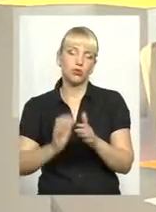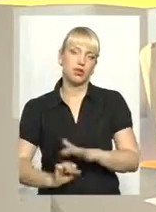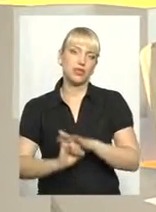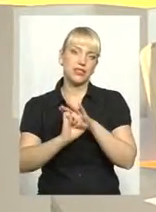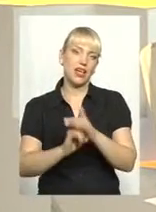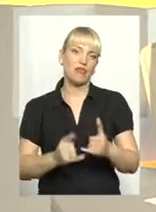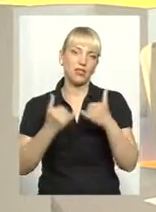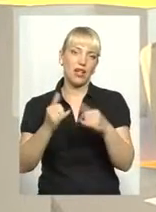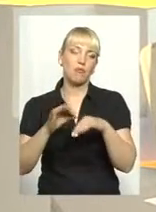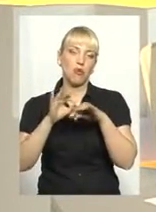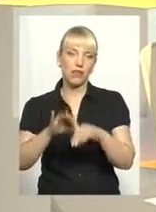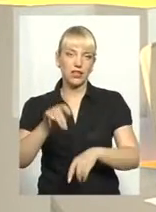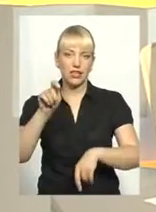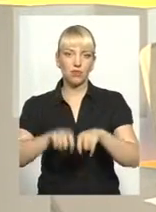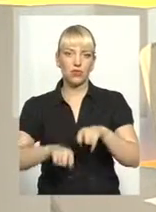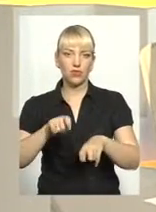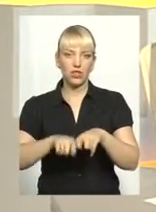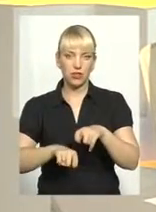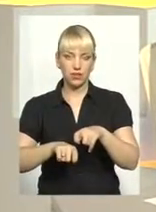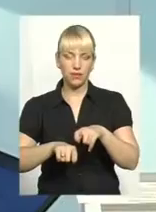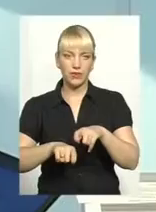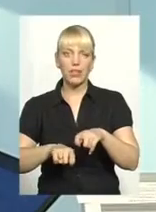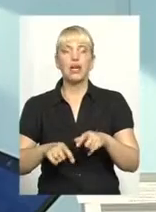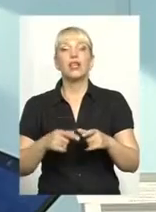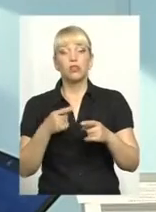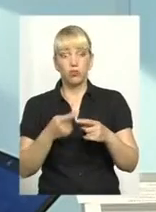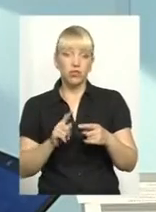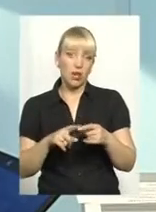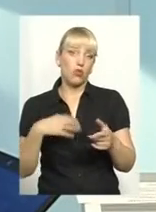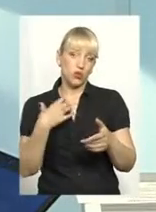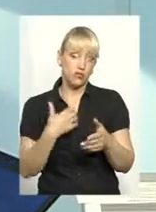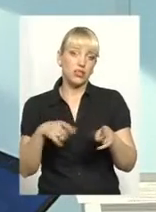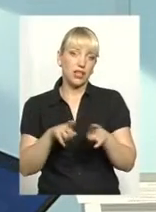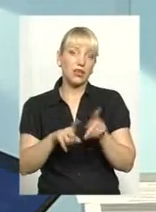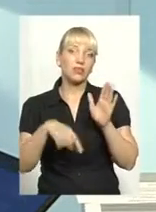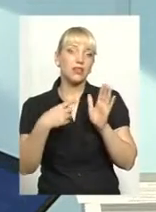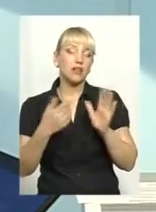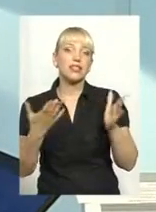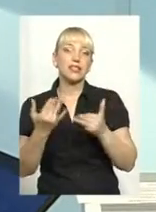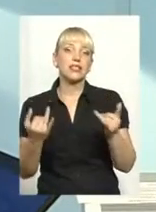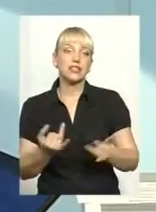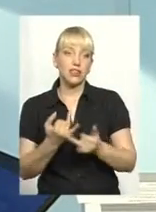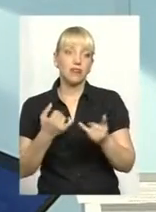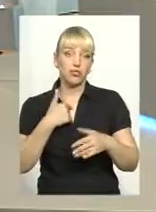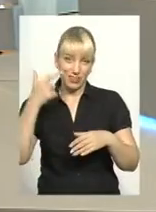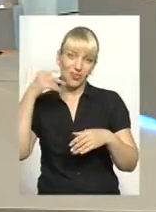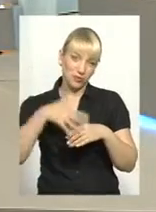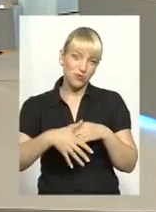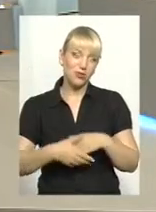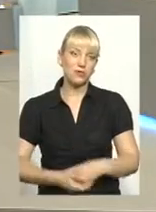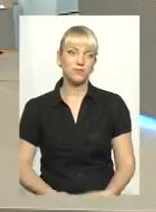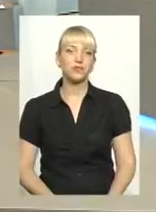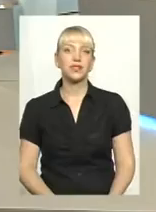проведення перевірки суб'єкта декларування. Тобто, ну це основні такі питання, які цікавлять, і я розумію. Куди